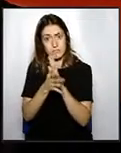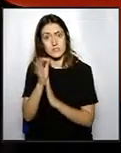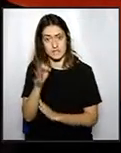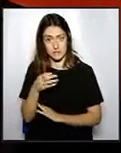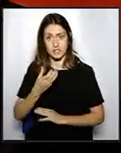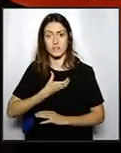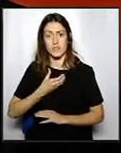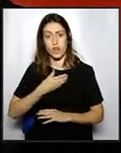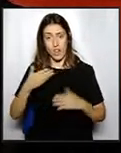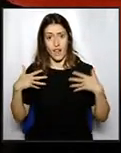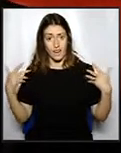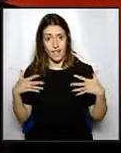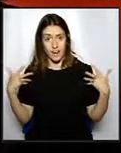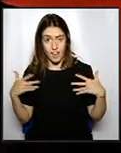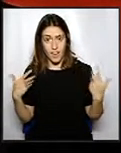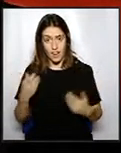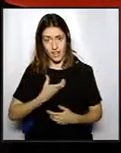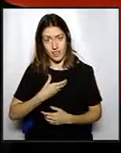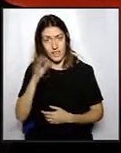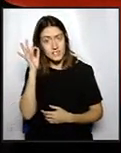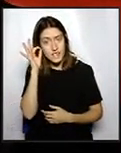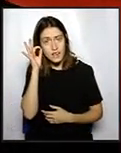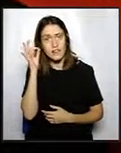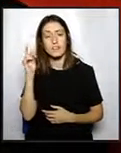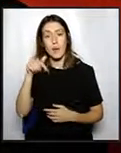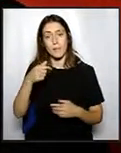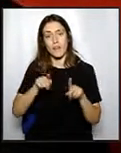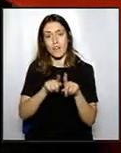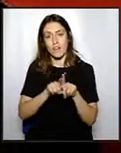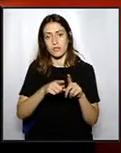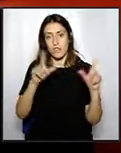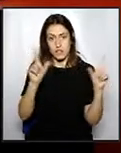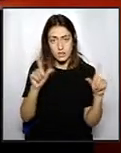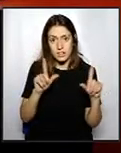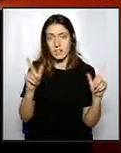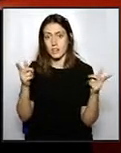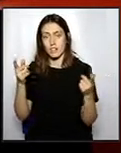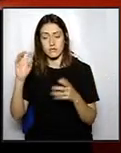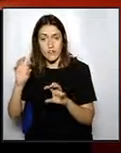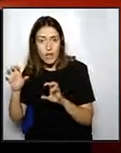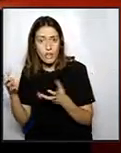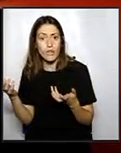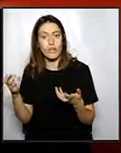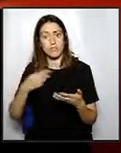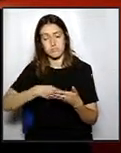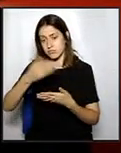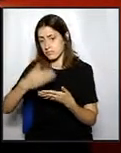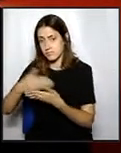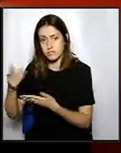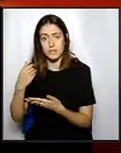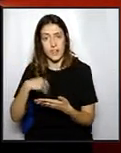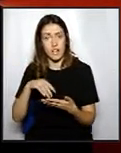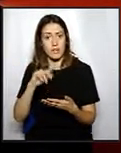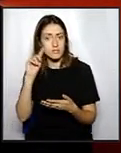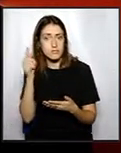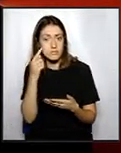caldessa, la senyora Anna R, els mitjans de comunicació. Han pogut llegir alguna cosa per sobre, i escolti'm,